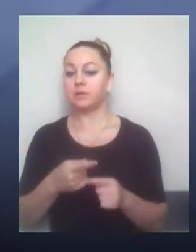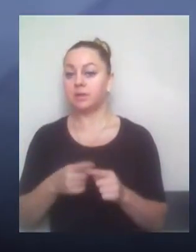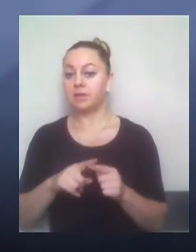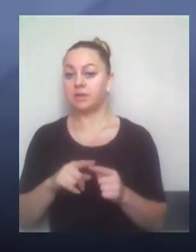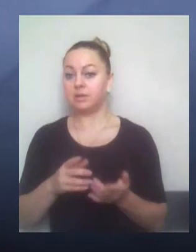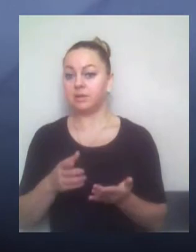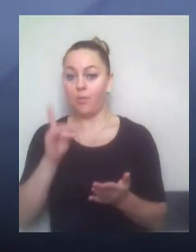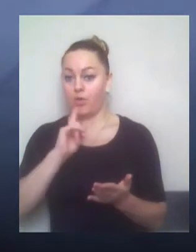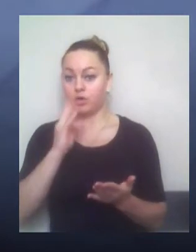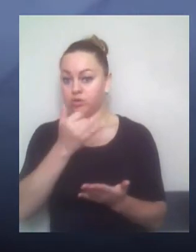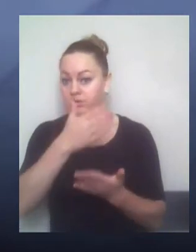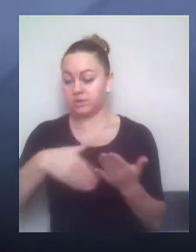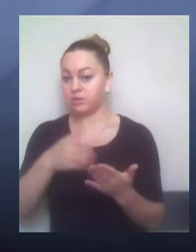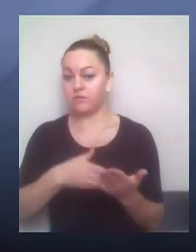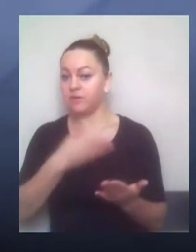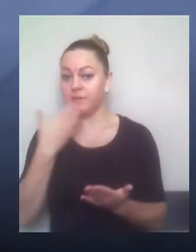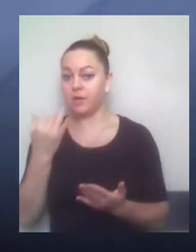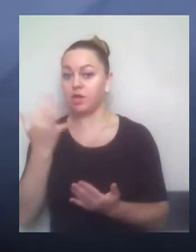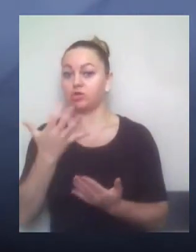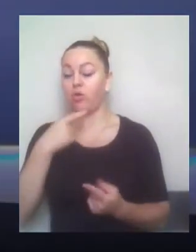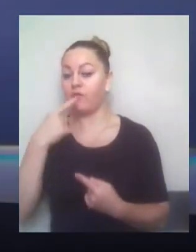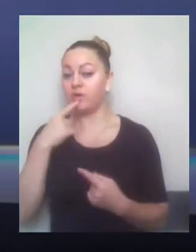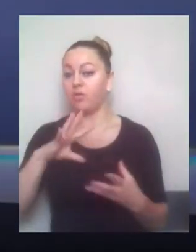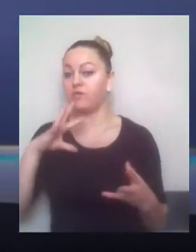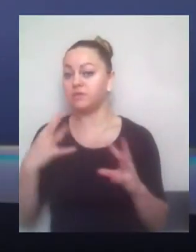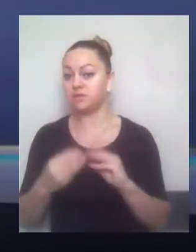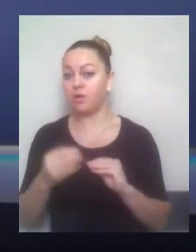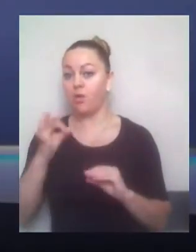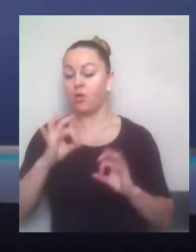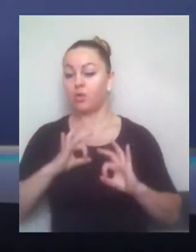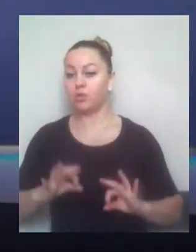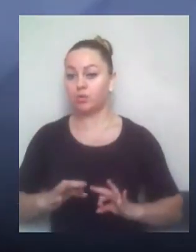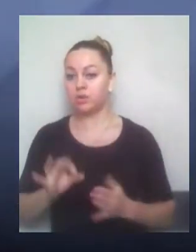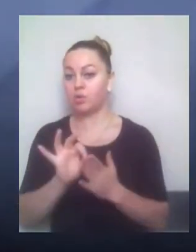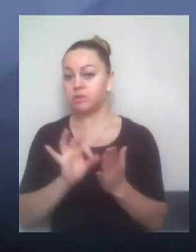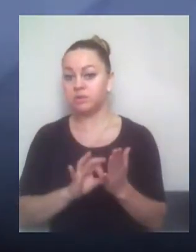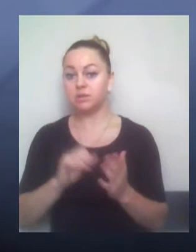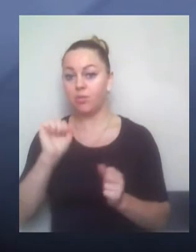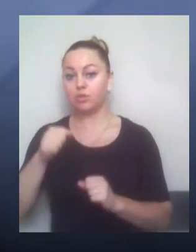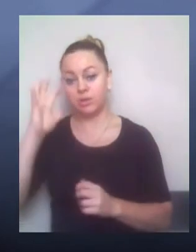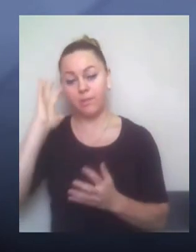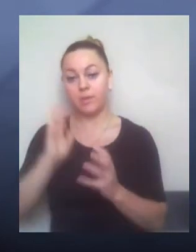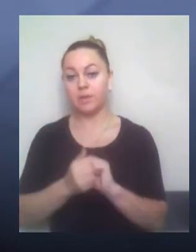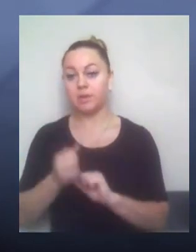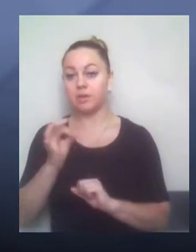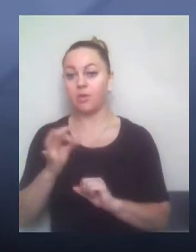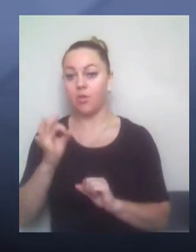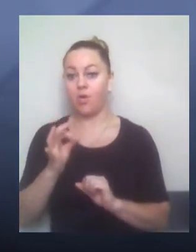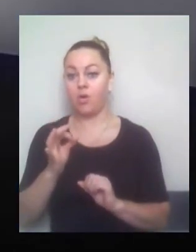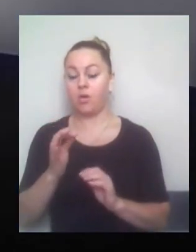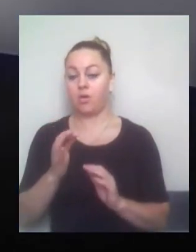скасовувалися. Якщо ми говоримо в цілому про юридичну оцінку, то важливо пам'ятати про статус взагалі цих будинків.